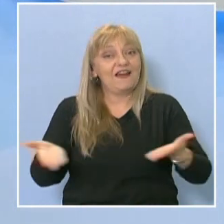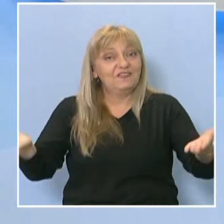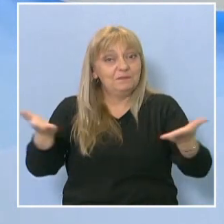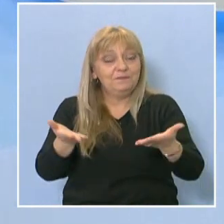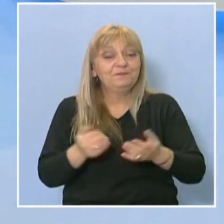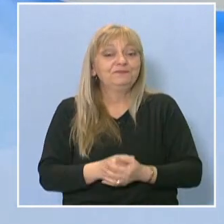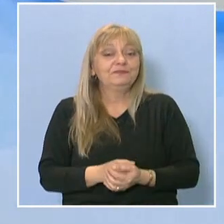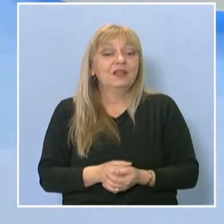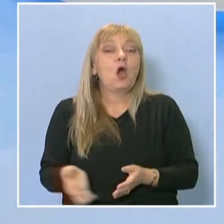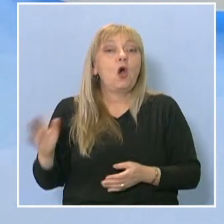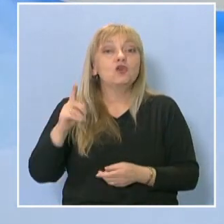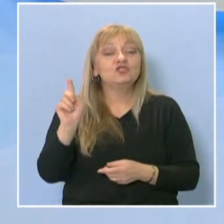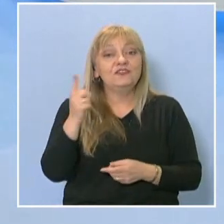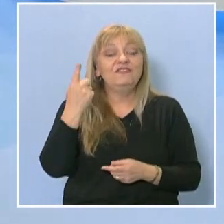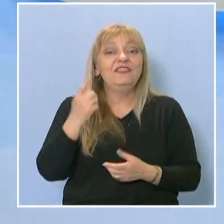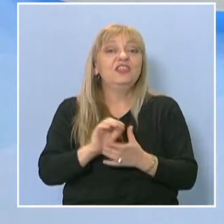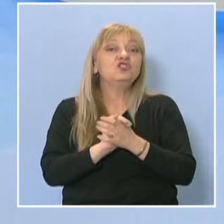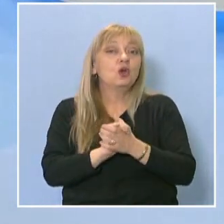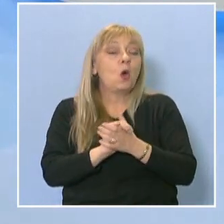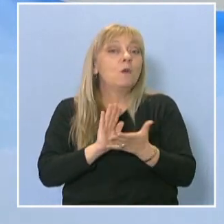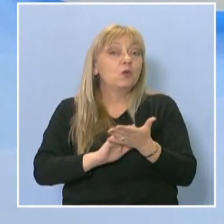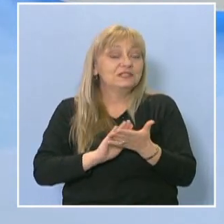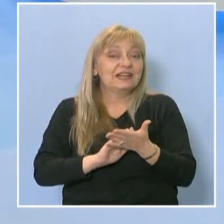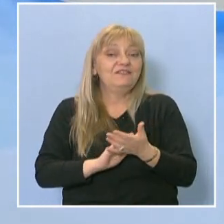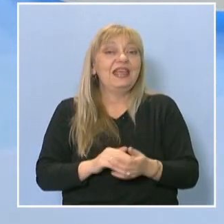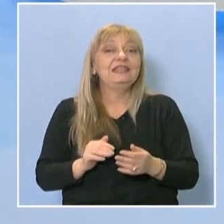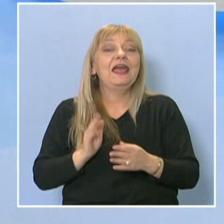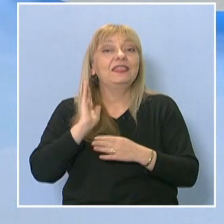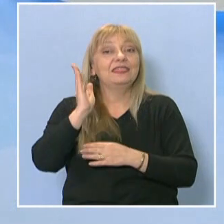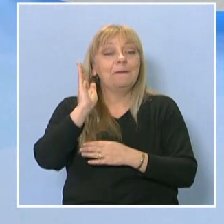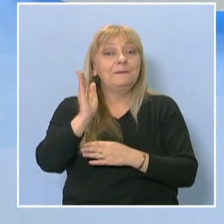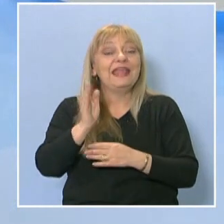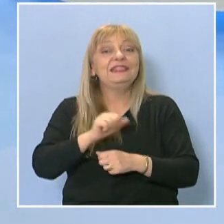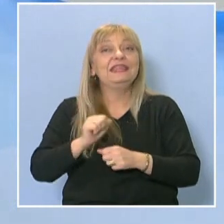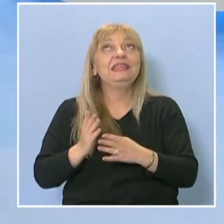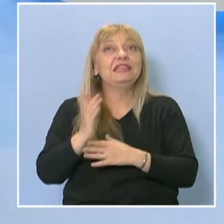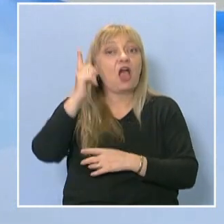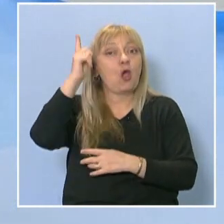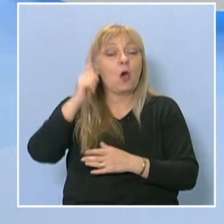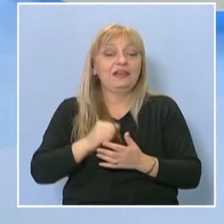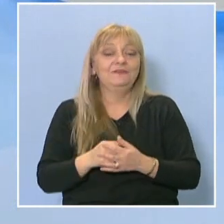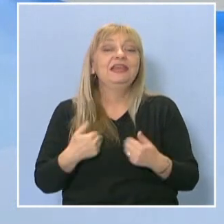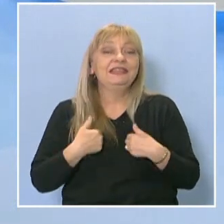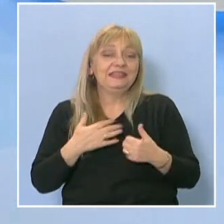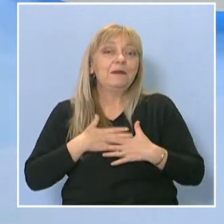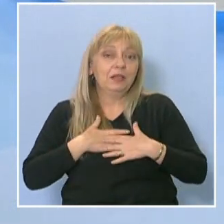И още веднъж поздравления. Напред и нагоре. Продължавайте. И ние благодарим за поканата.